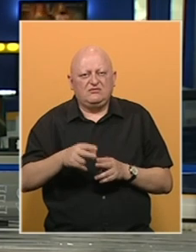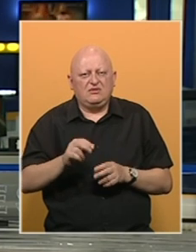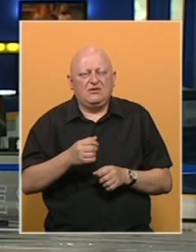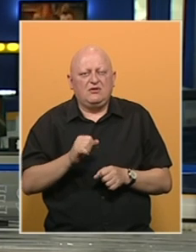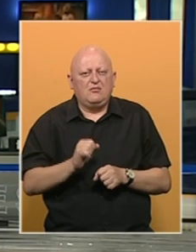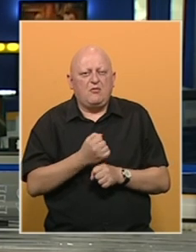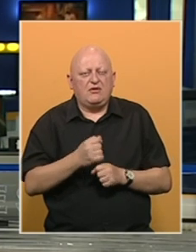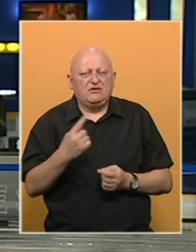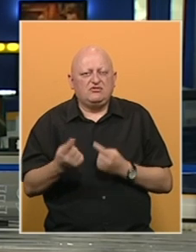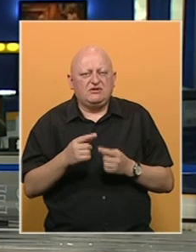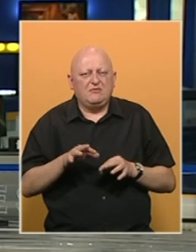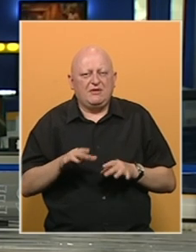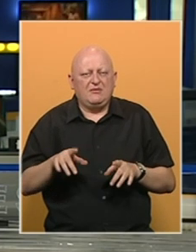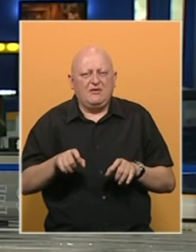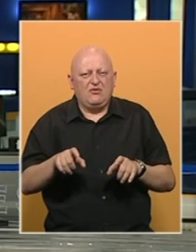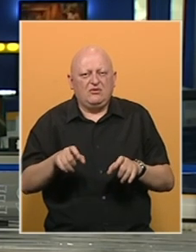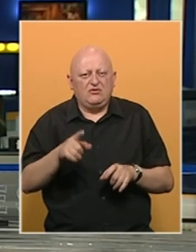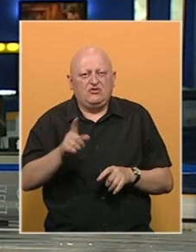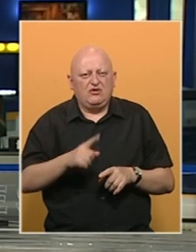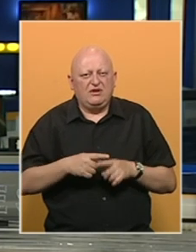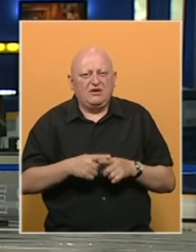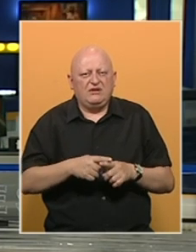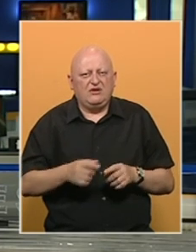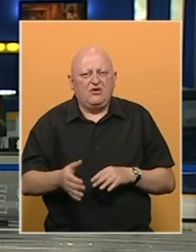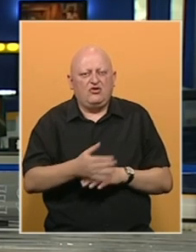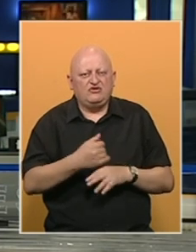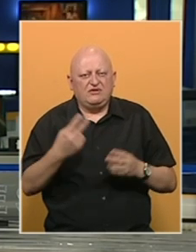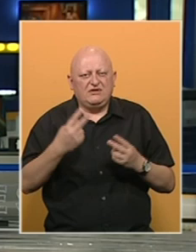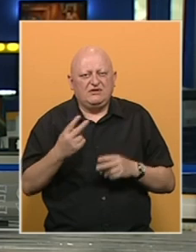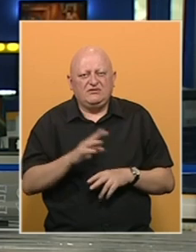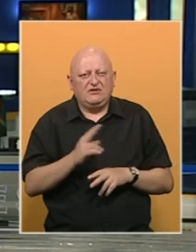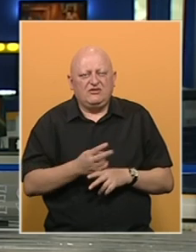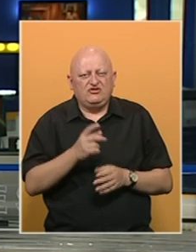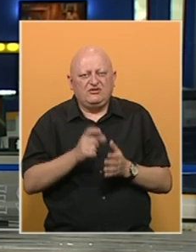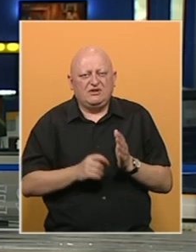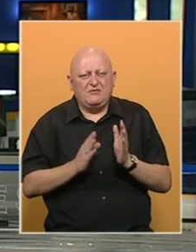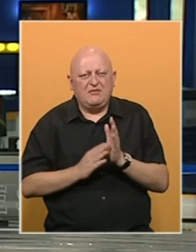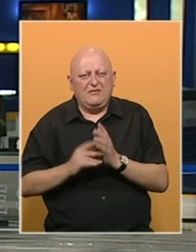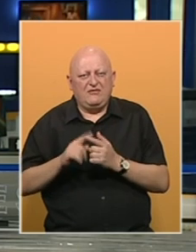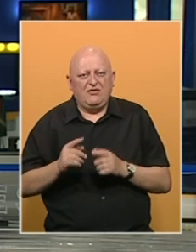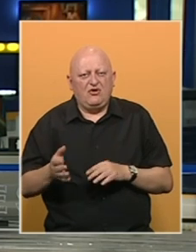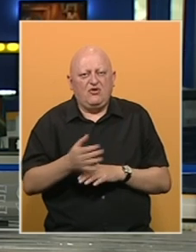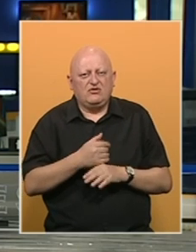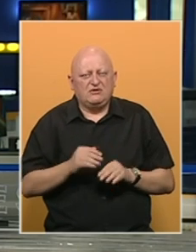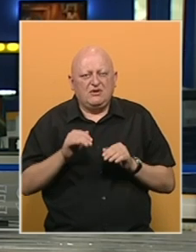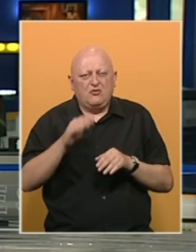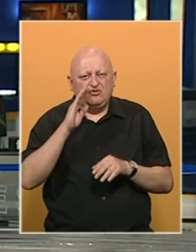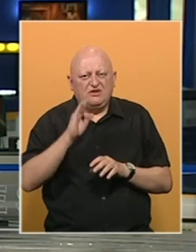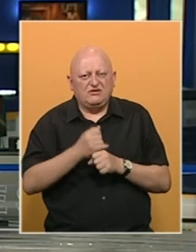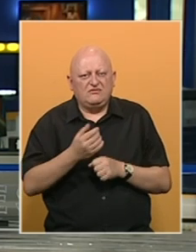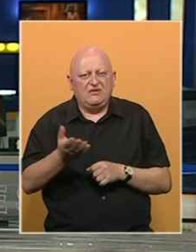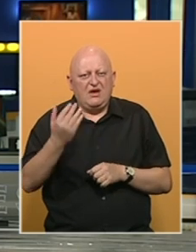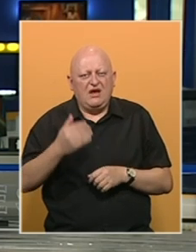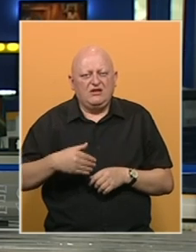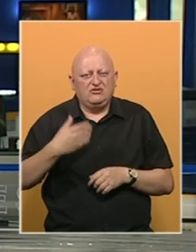posljedica pandemije koronavirusa. To nije kredit, nego korišćenje rezervi svih država članica MMF-a. Korisna pomoć za Bosnu i